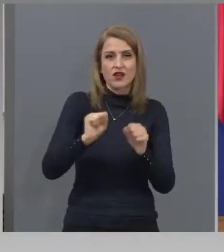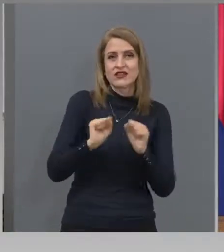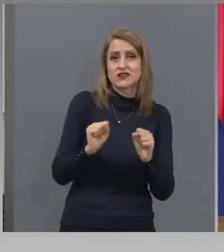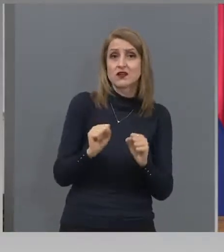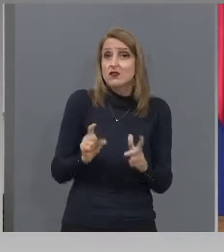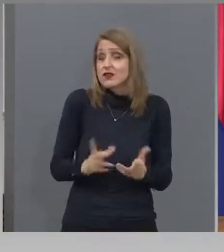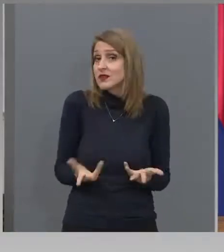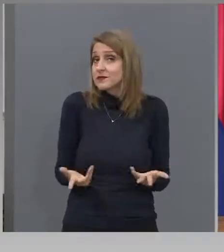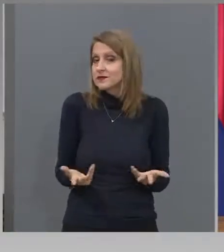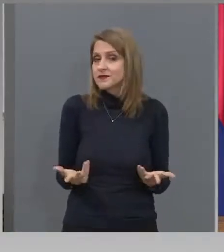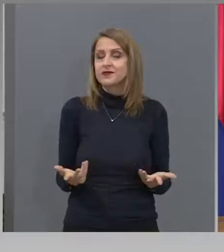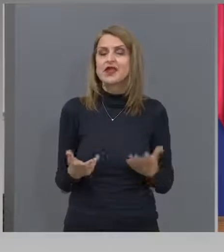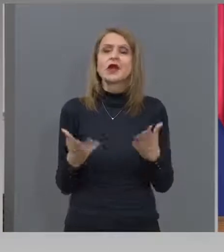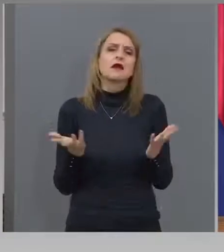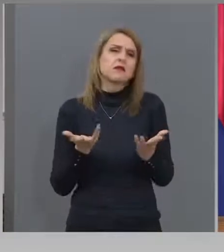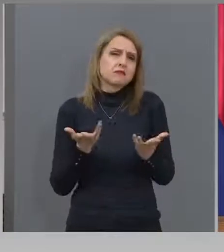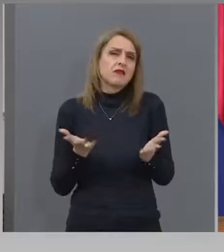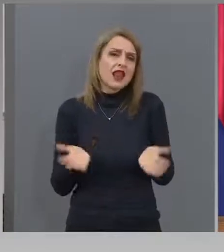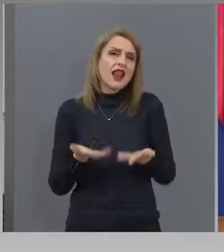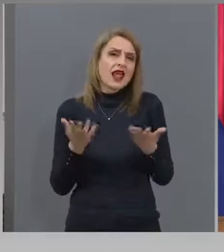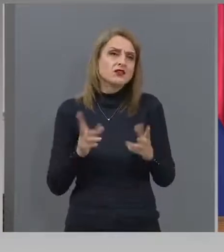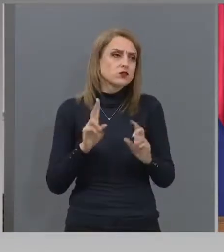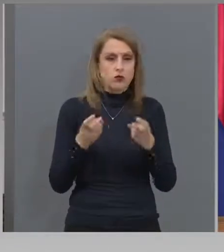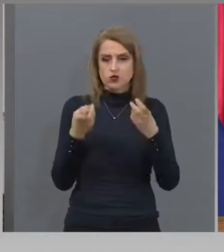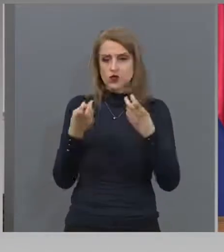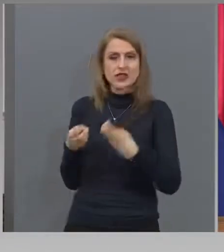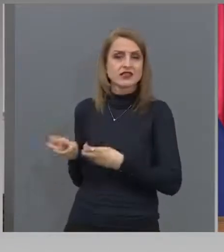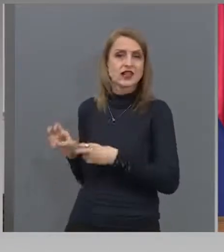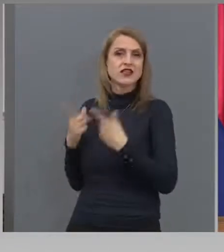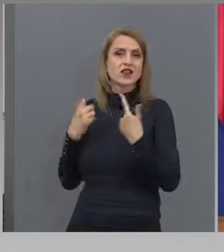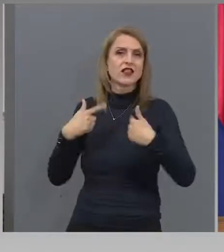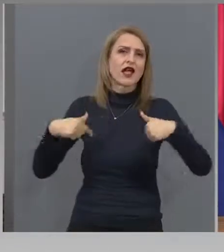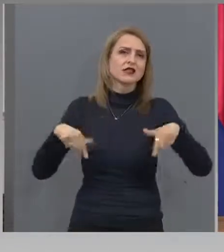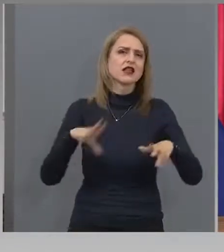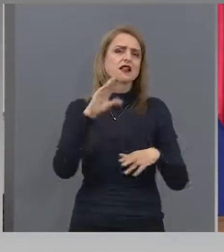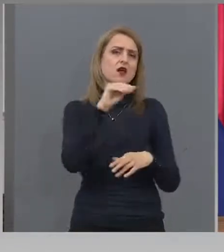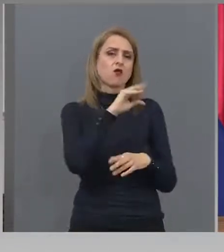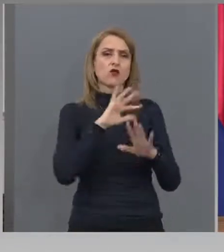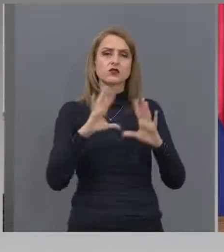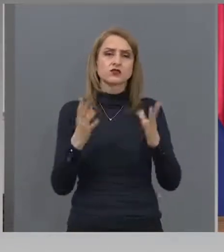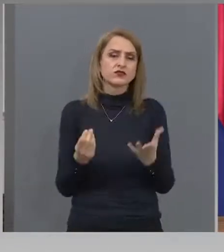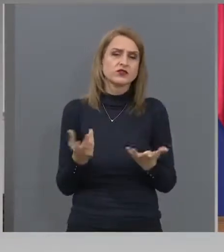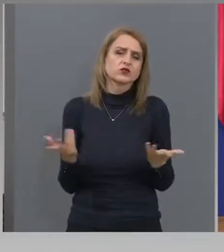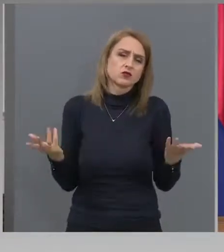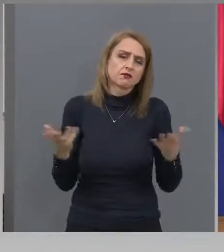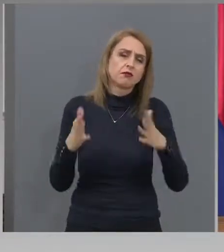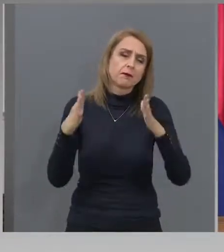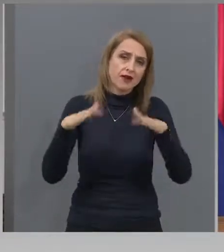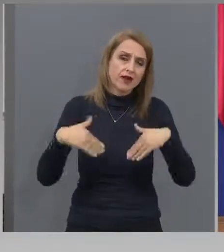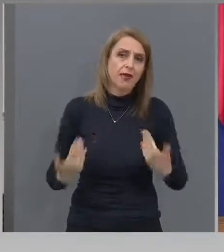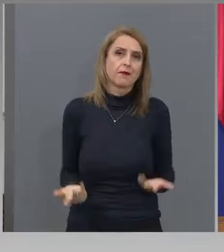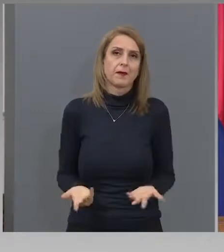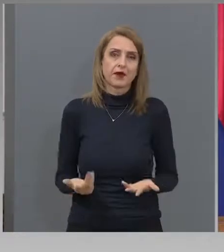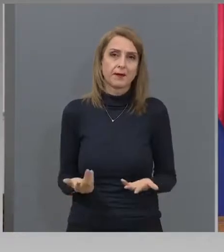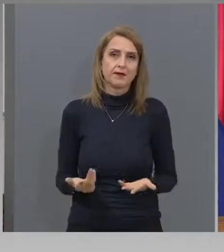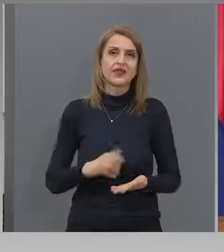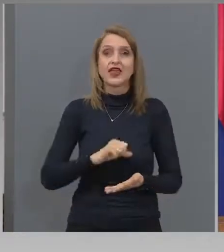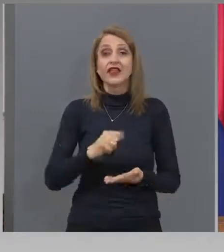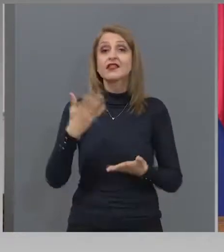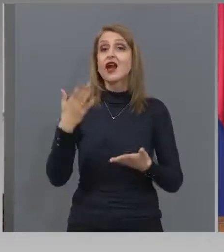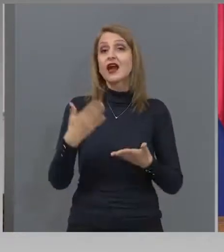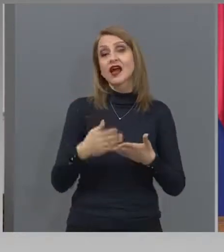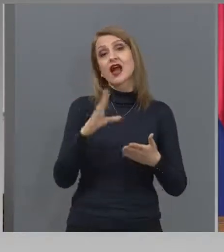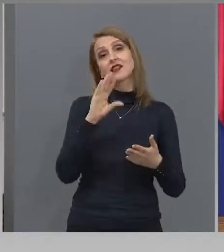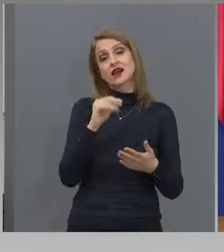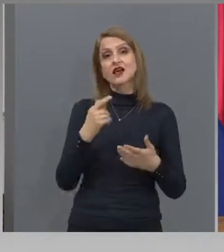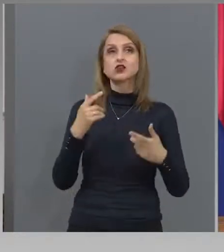Може лесно да изгледеш в една зала и да изговориш всичко. Приели сме го. И накрая да завършиш, че обединени сме